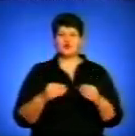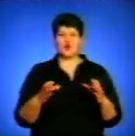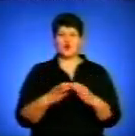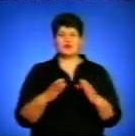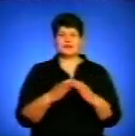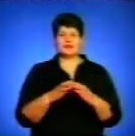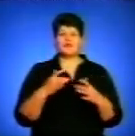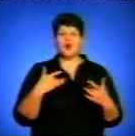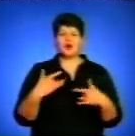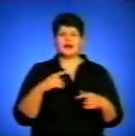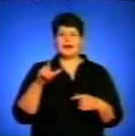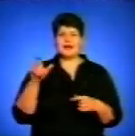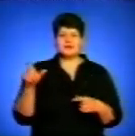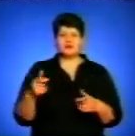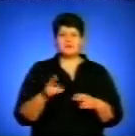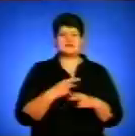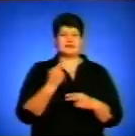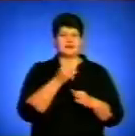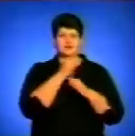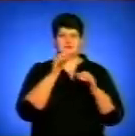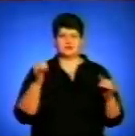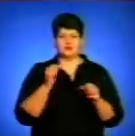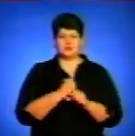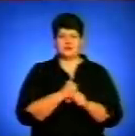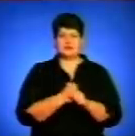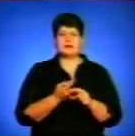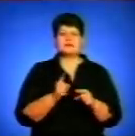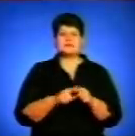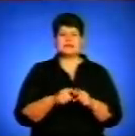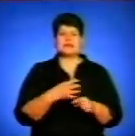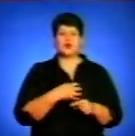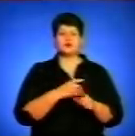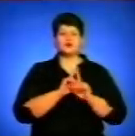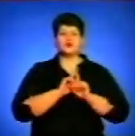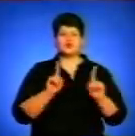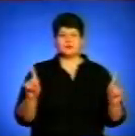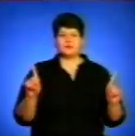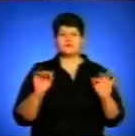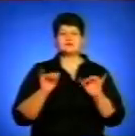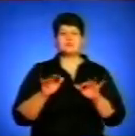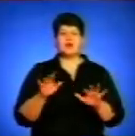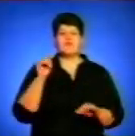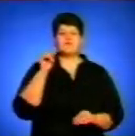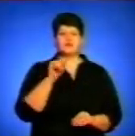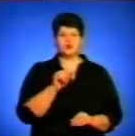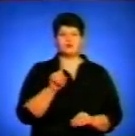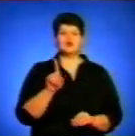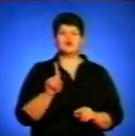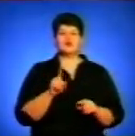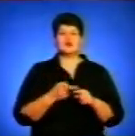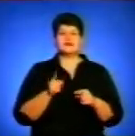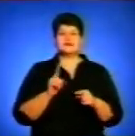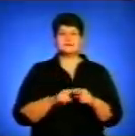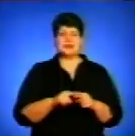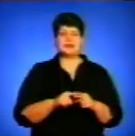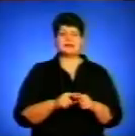без яких я однозначно нічого би не зміг зробити. Ця нагорода особлива. Справа в тому, що це нагорода від